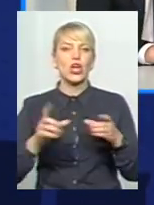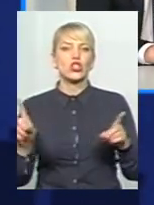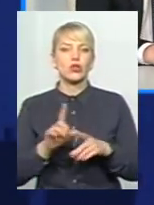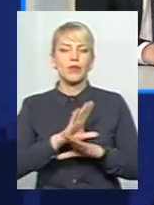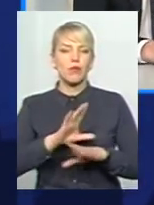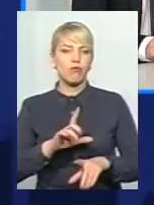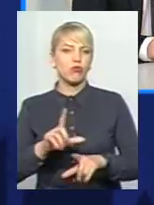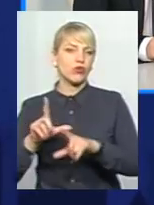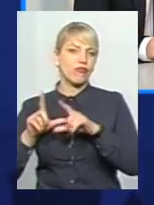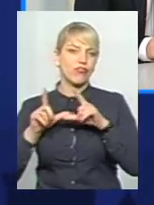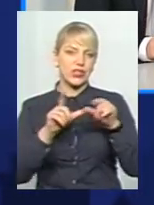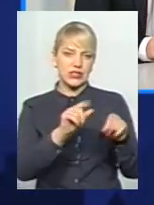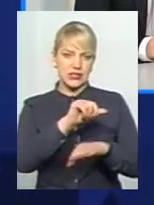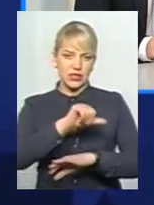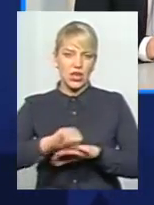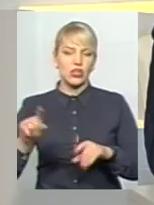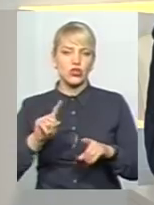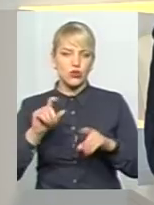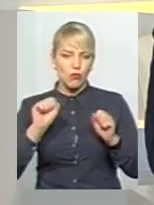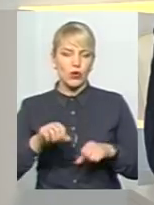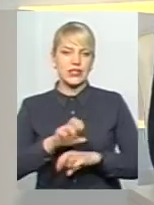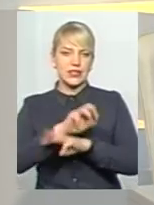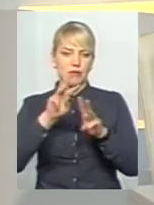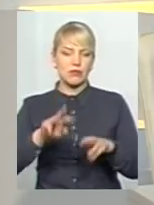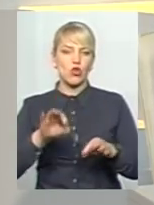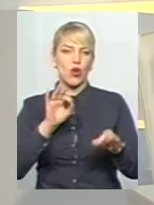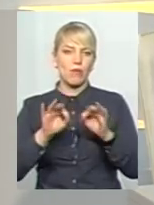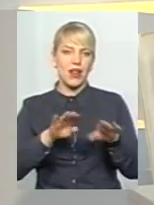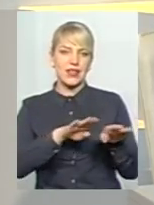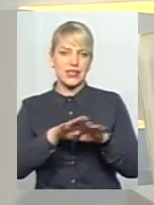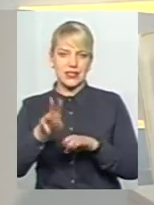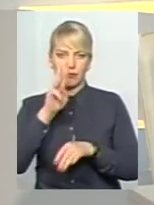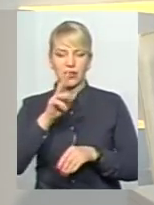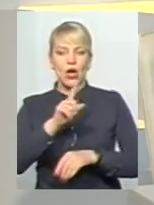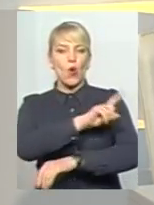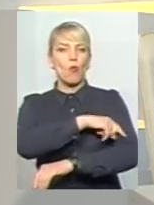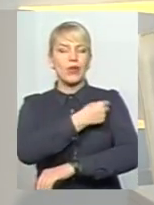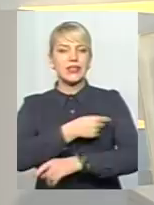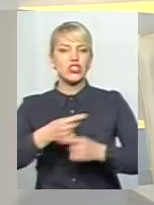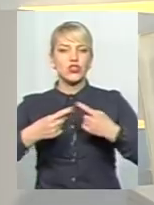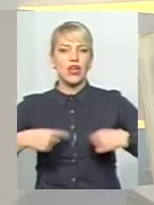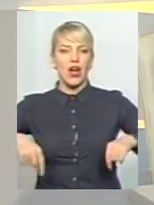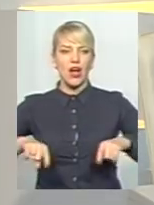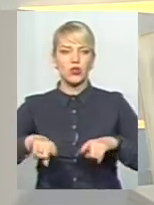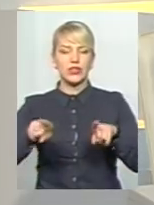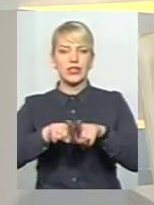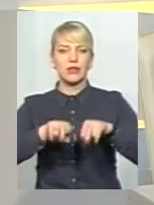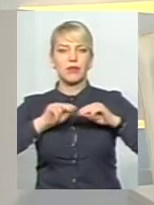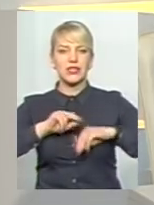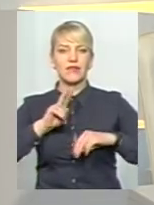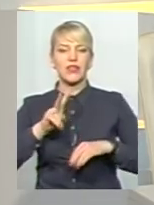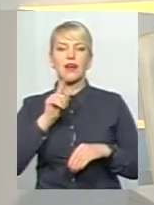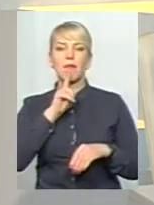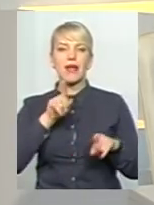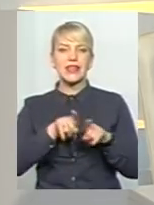і аби ми змогли забезпечити нормальний рівень оплати праці. Я скажу, що навіть в медичній галузі такий працівник сьогодні, як